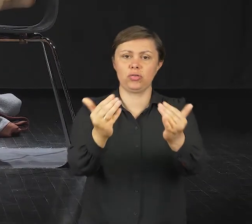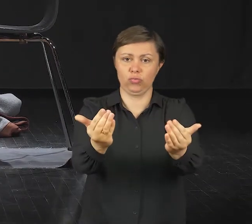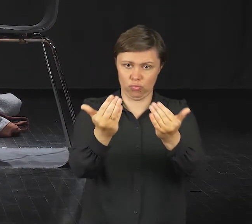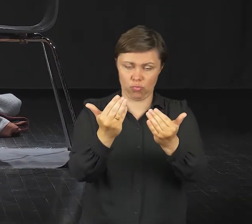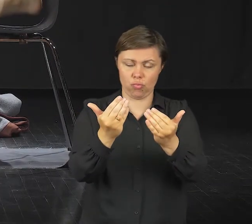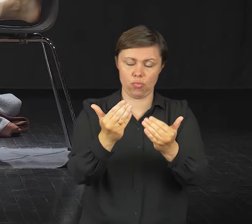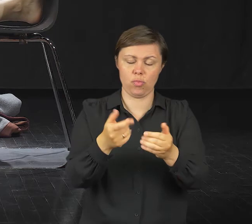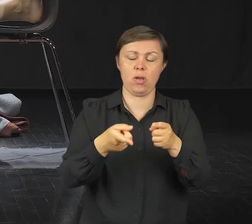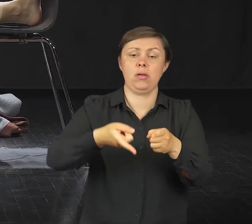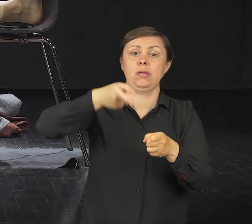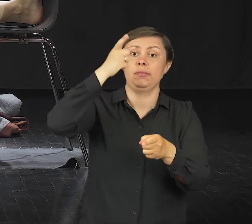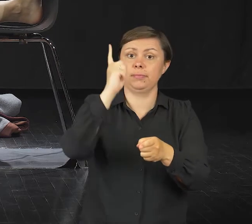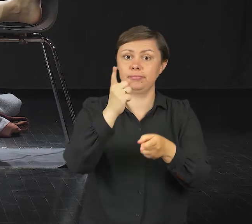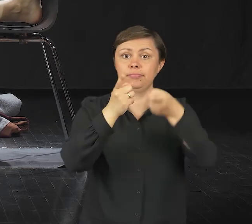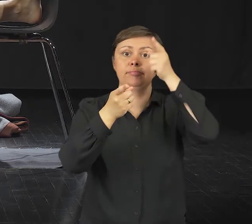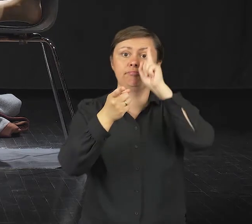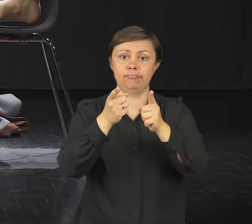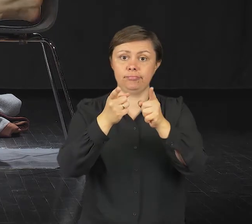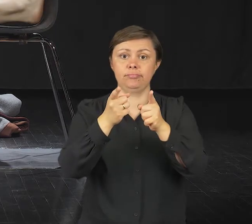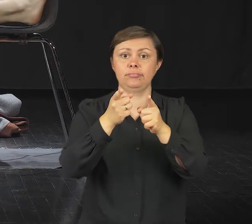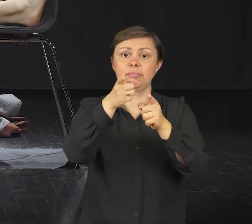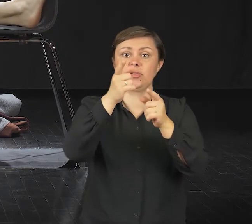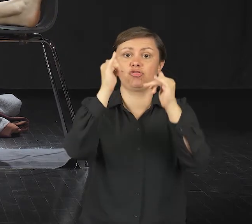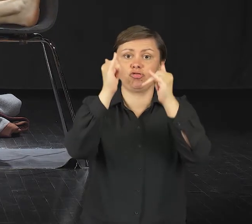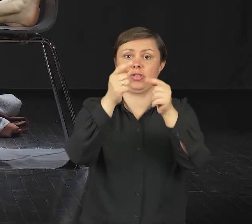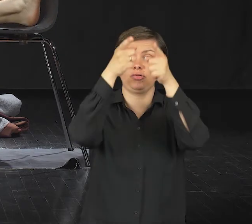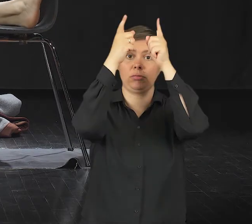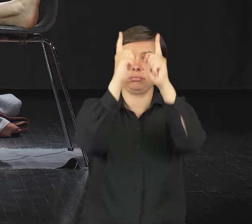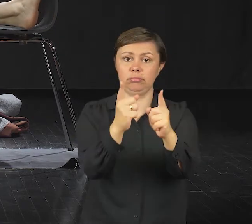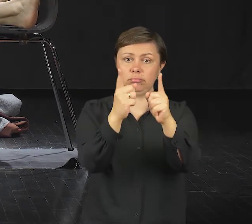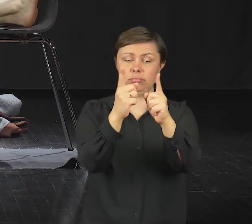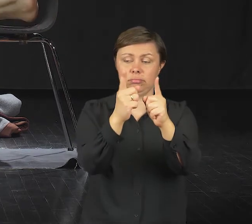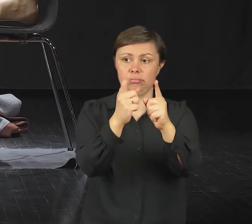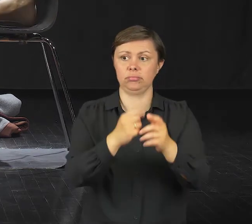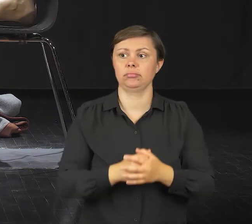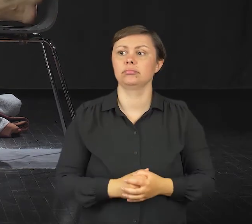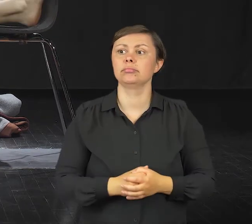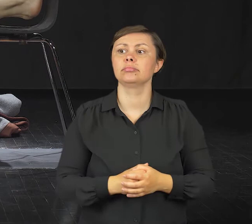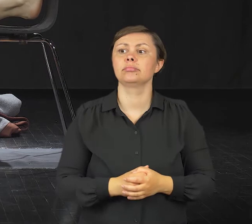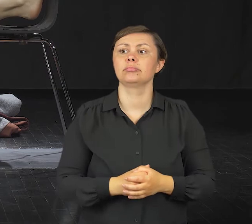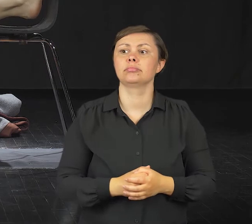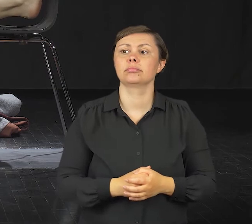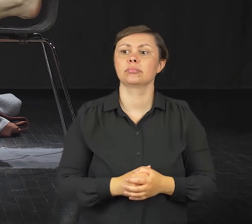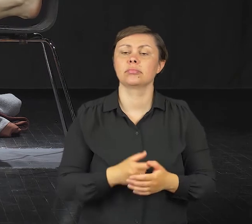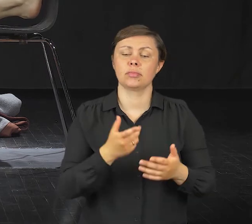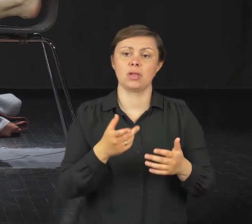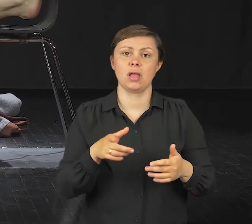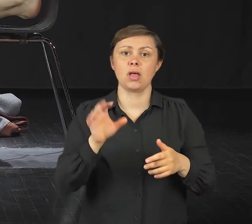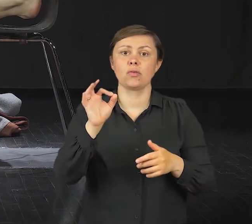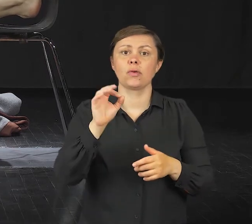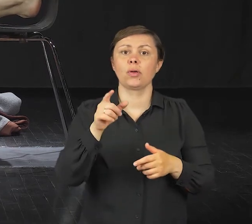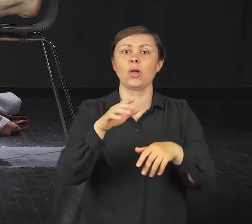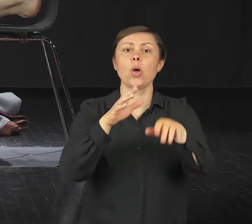tak aby krzesło znalazło się tuż pod twoimi kolanami i rozluźnione łydki oprzeż na